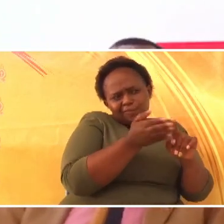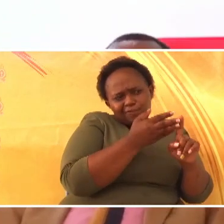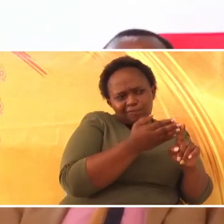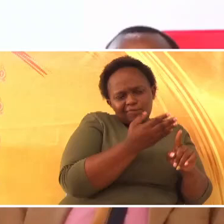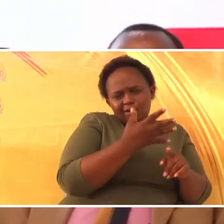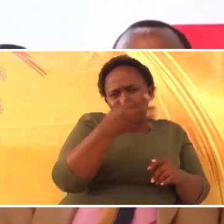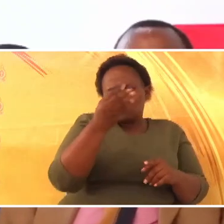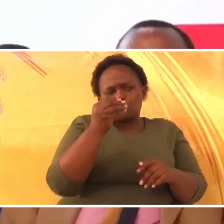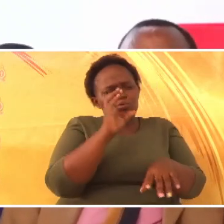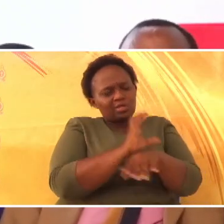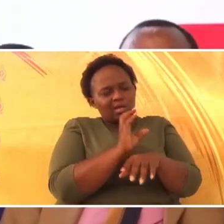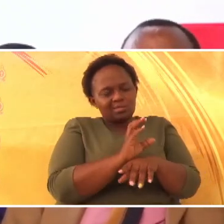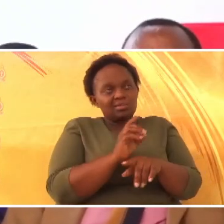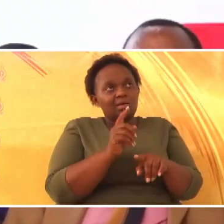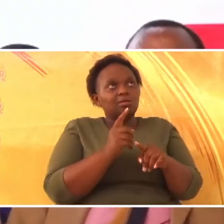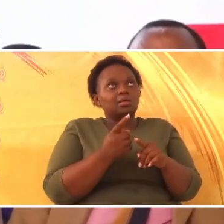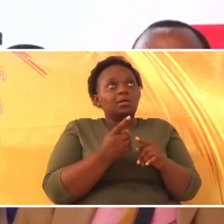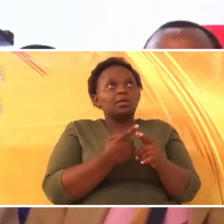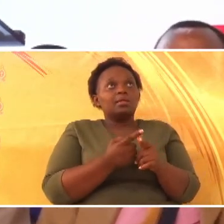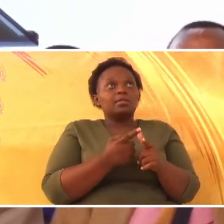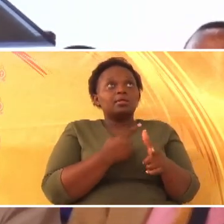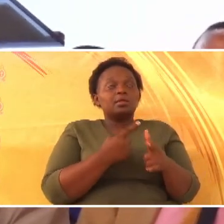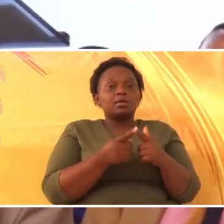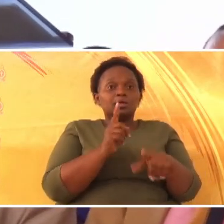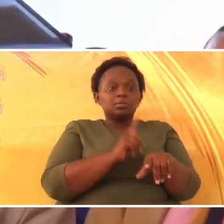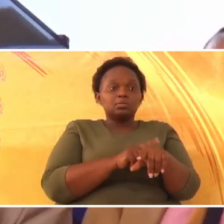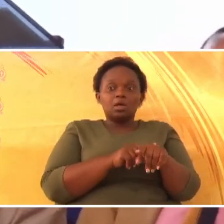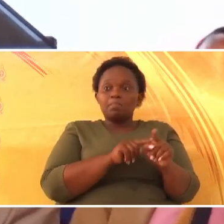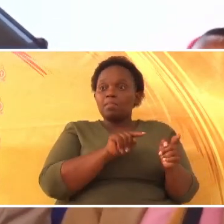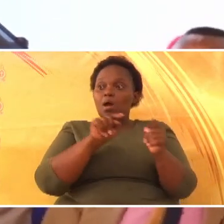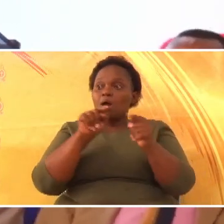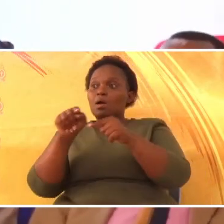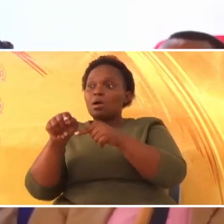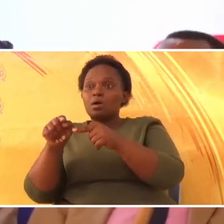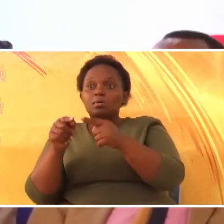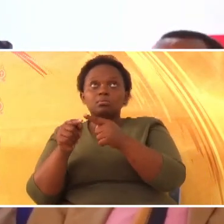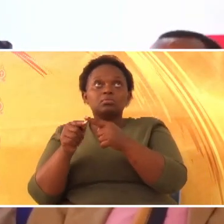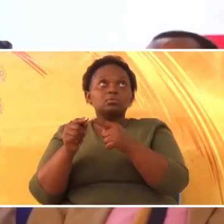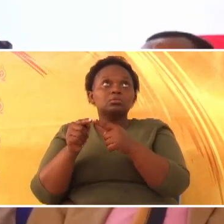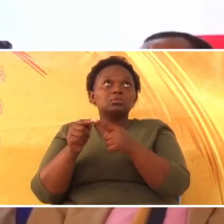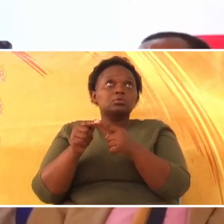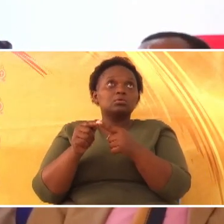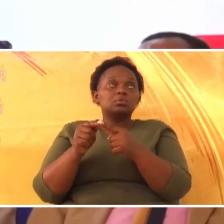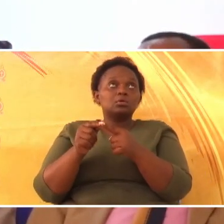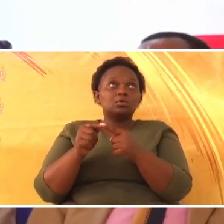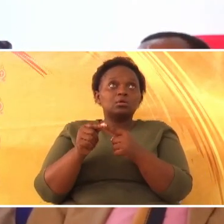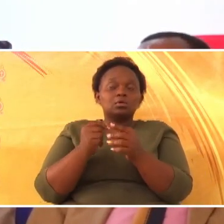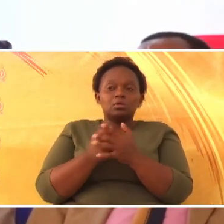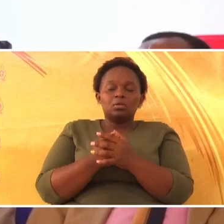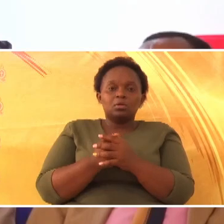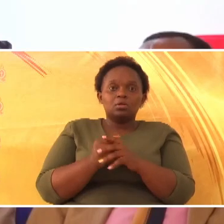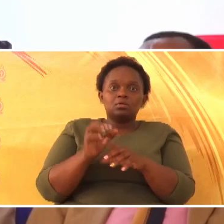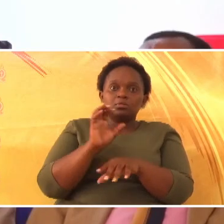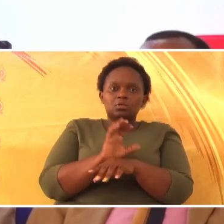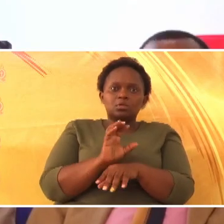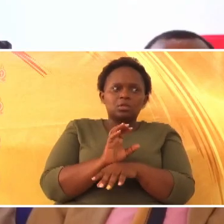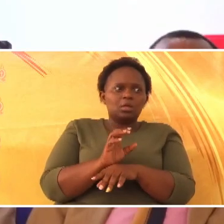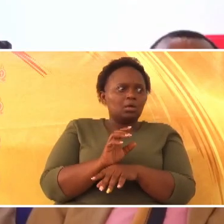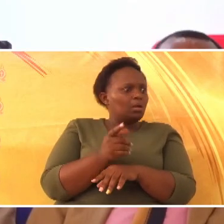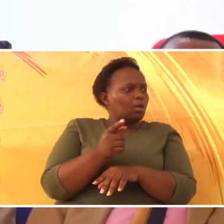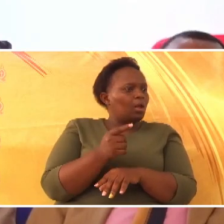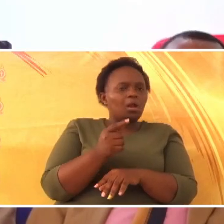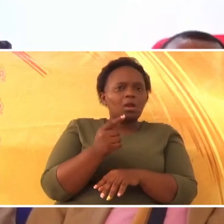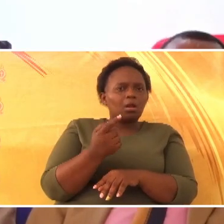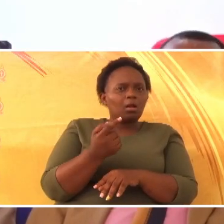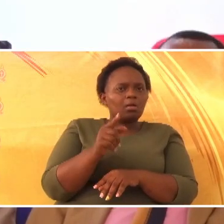wake hukaa pale. Kwa hivyo, alipo kuenda kanisani, alipo, alipo ona kwa television, kwamba